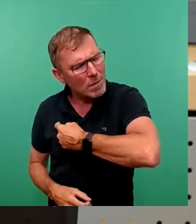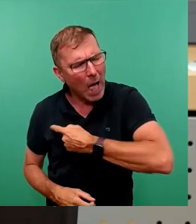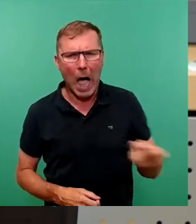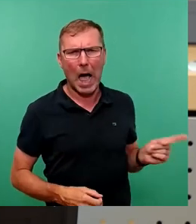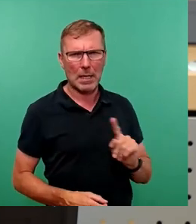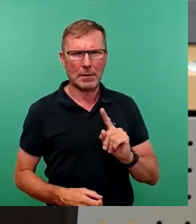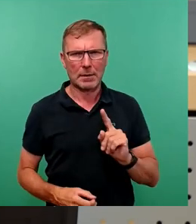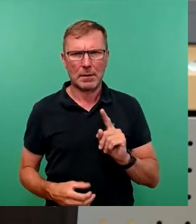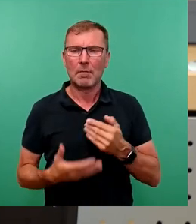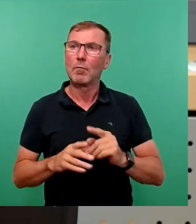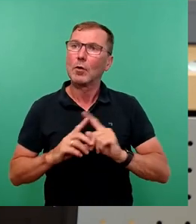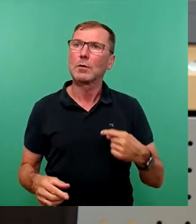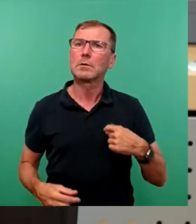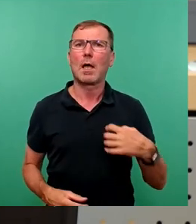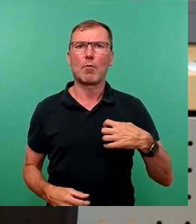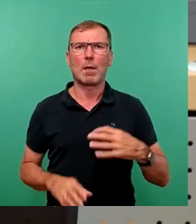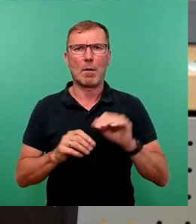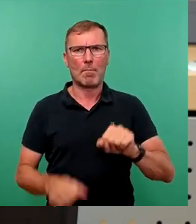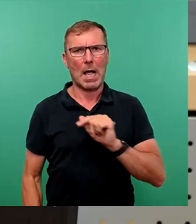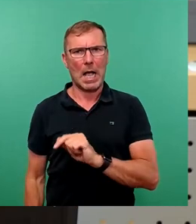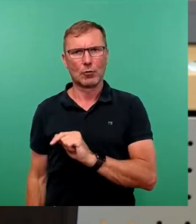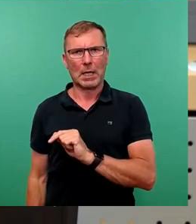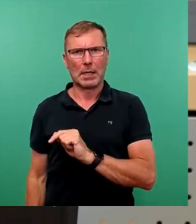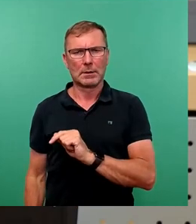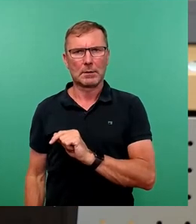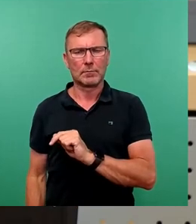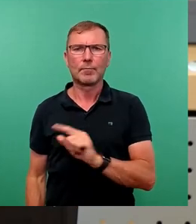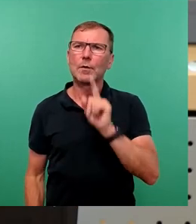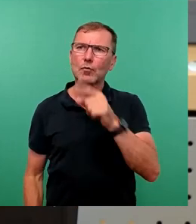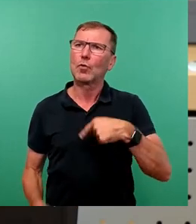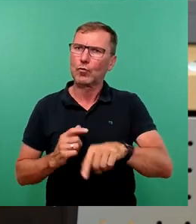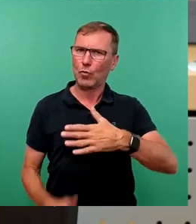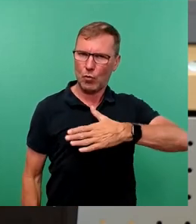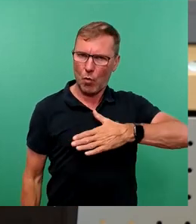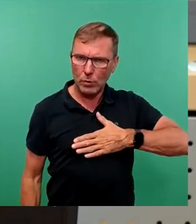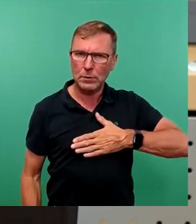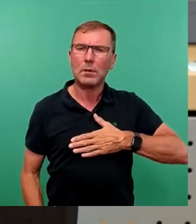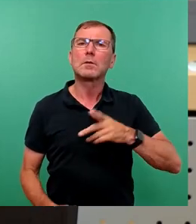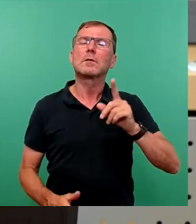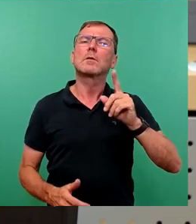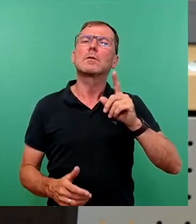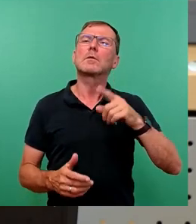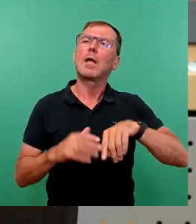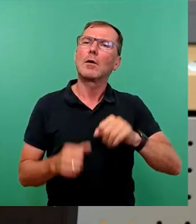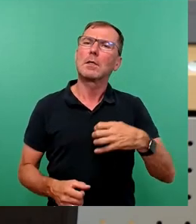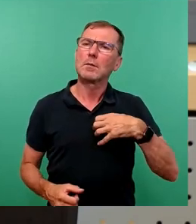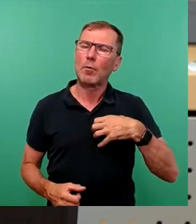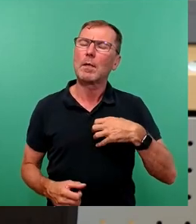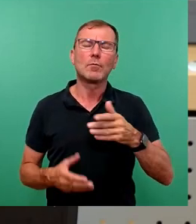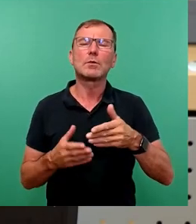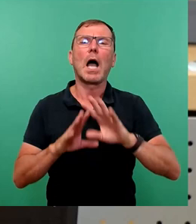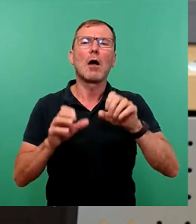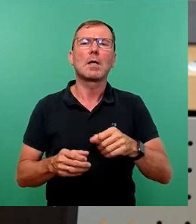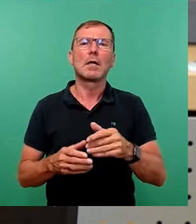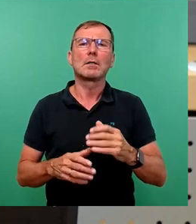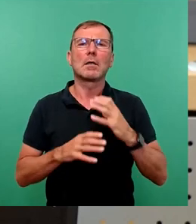ansonsten ein Problem haben im Haushalt, das nicht gemacht ist durch uns, sondern gemacht ist durch die haushaltstragenden Fraktionen, durch